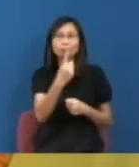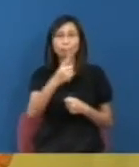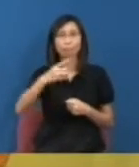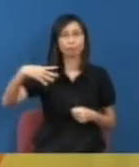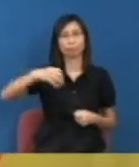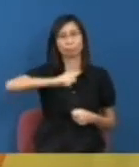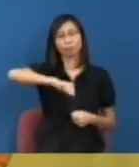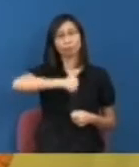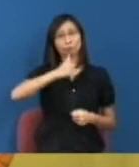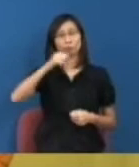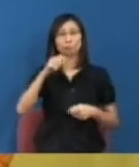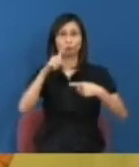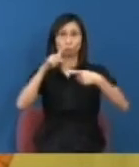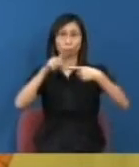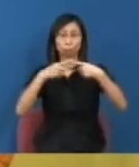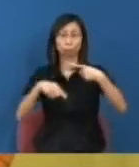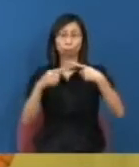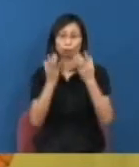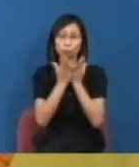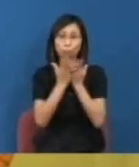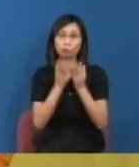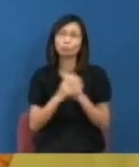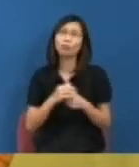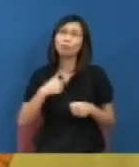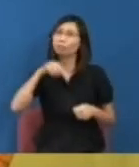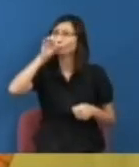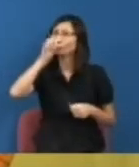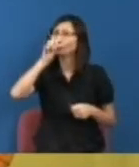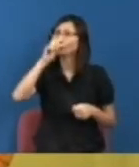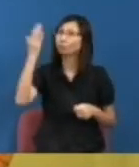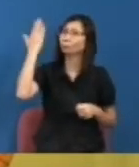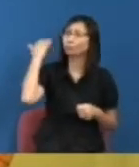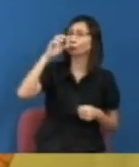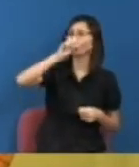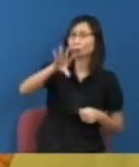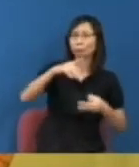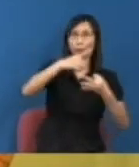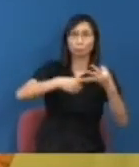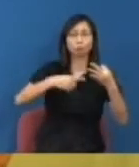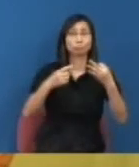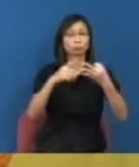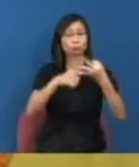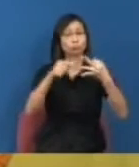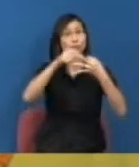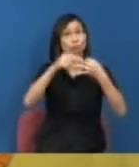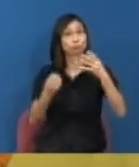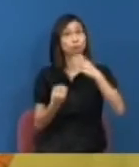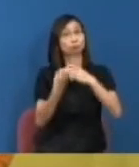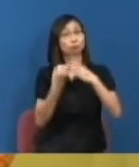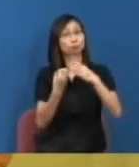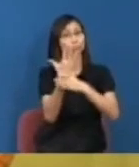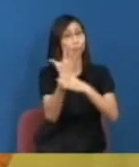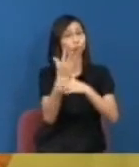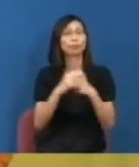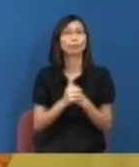我們說到剛才說的蔡延培就是我們很懷念蔡延培本身的一種道德能力承擔甚至其實